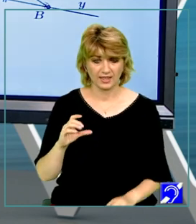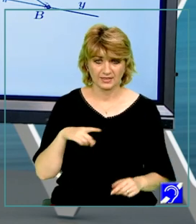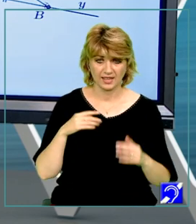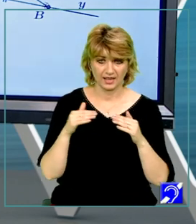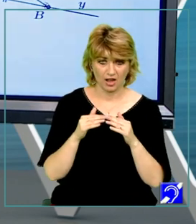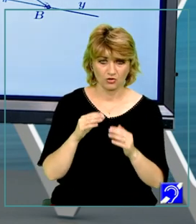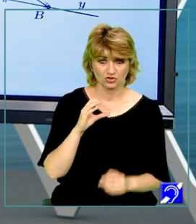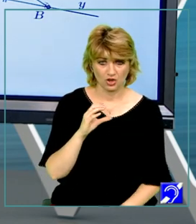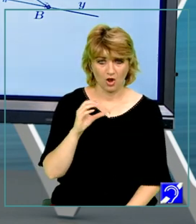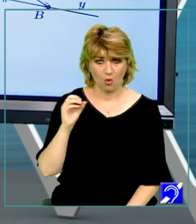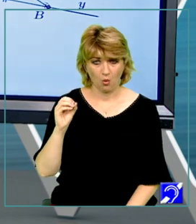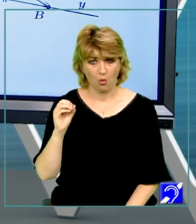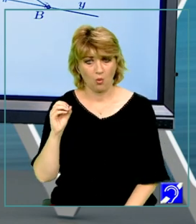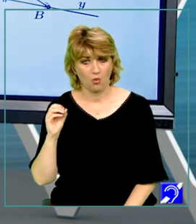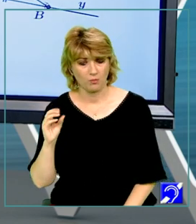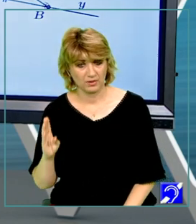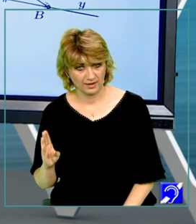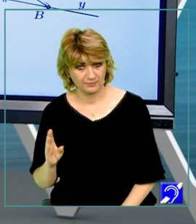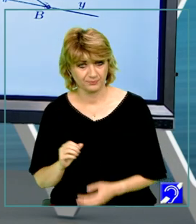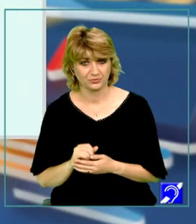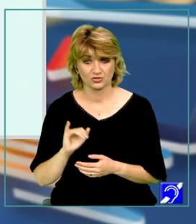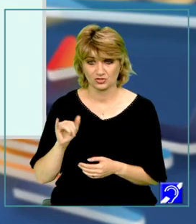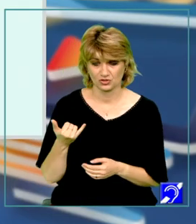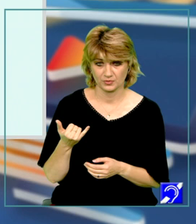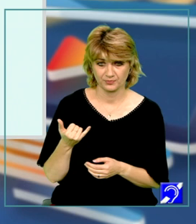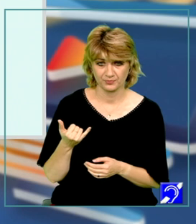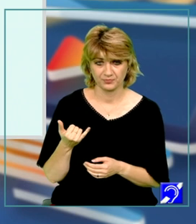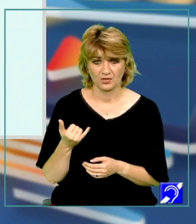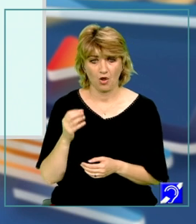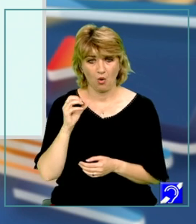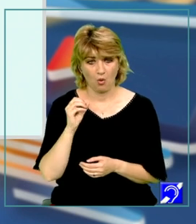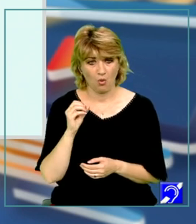cu C, O, B și O, D